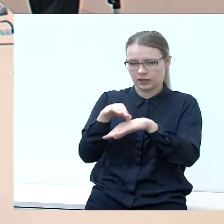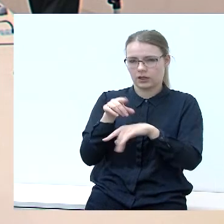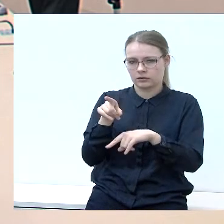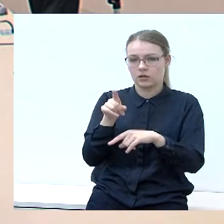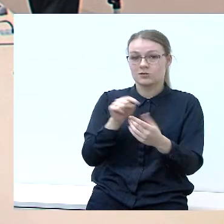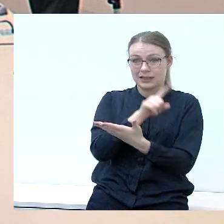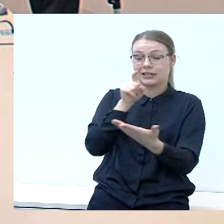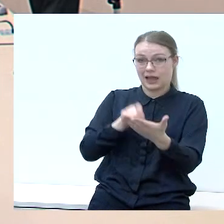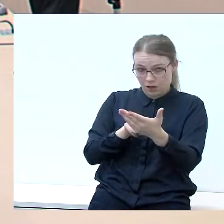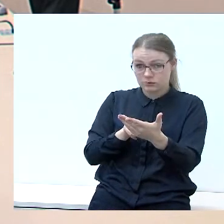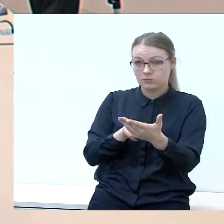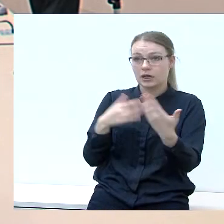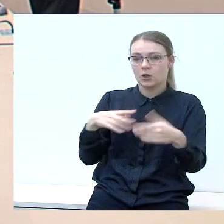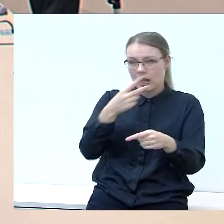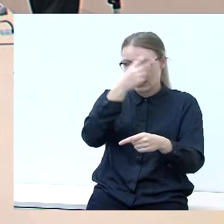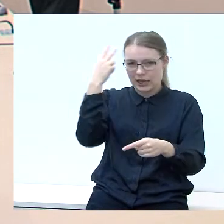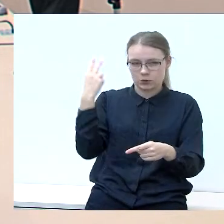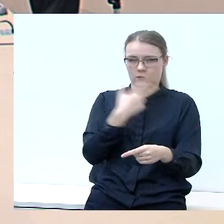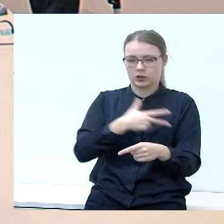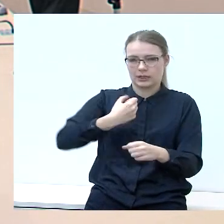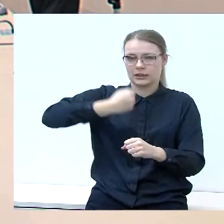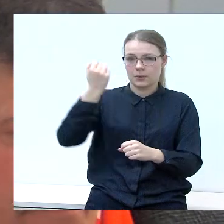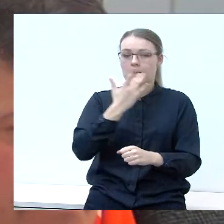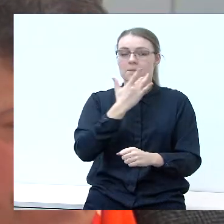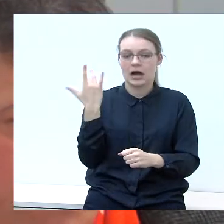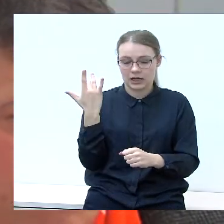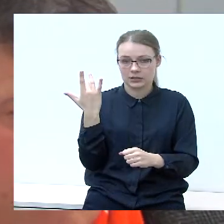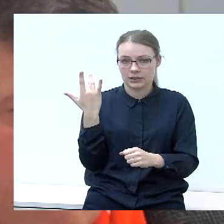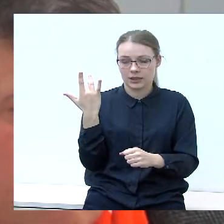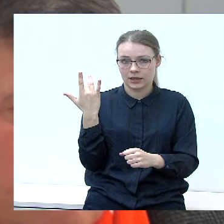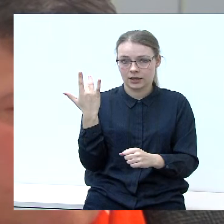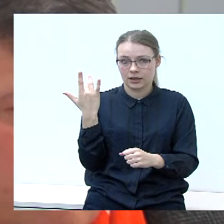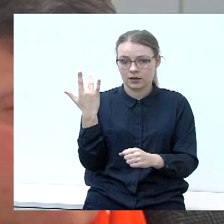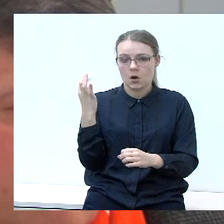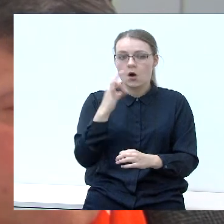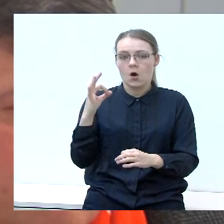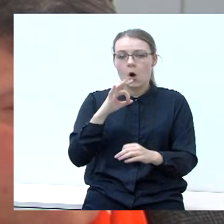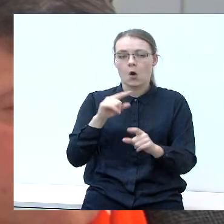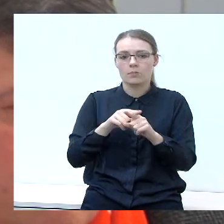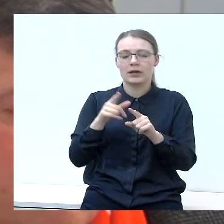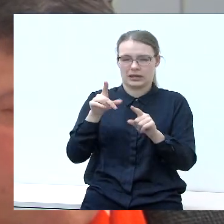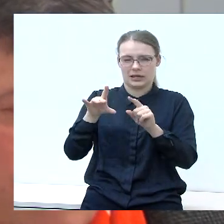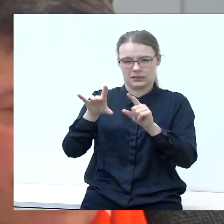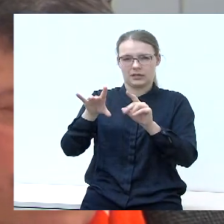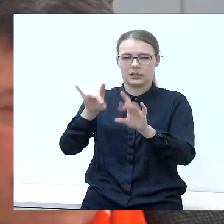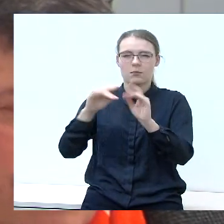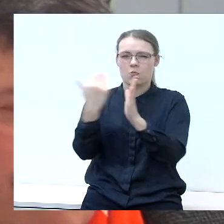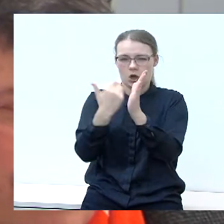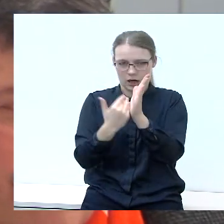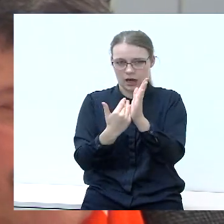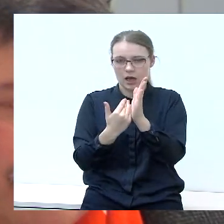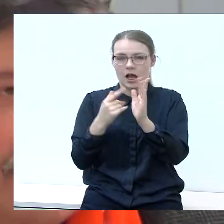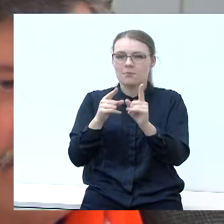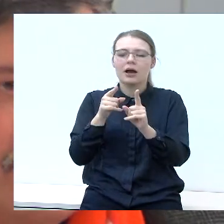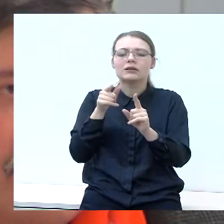Jūs uždavėte klausimą Lietuvos socialdemokratų partijai dėl rinkimų programus, bet jisai buvo skirtas, kiek suprantu, ne